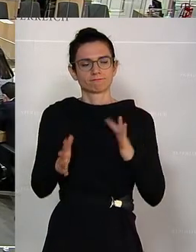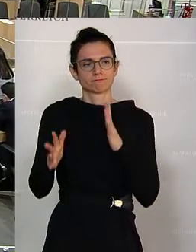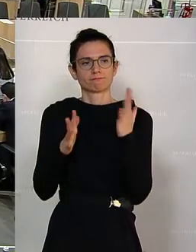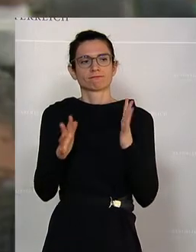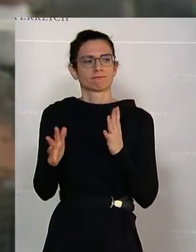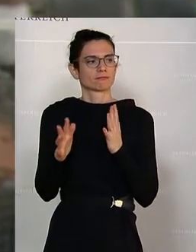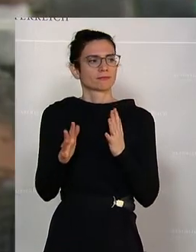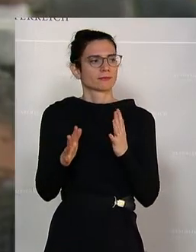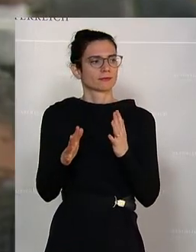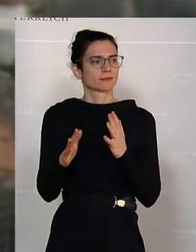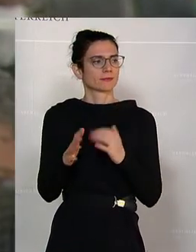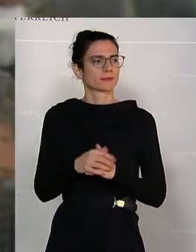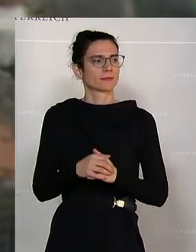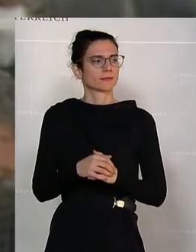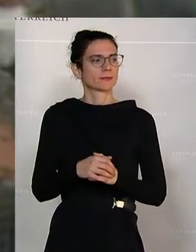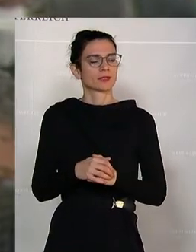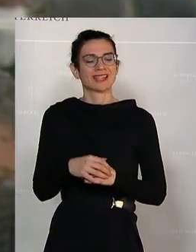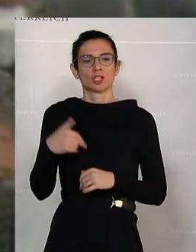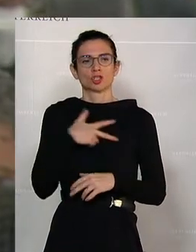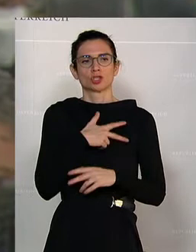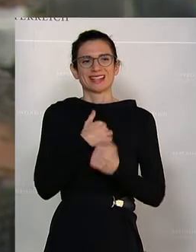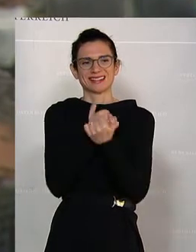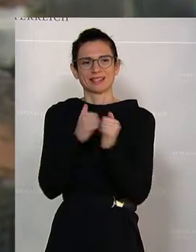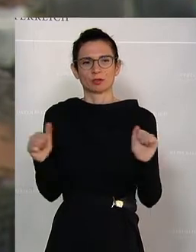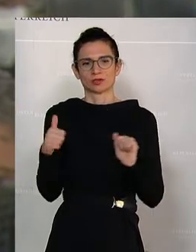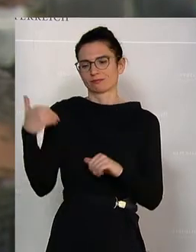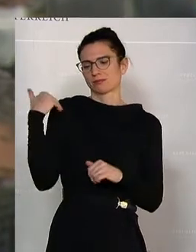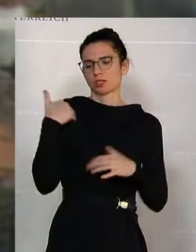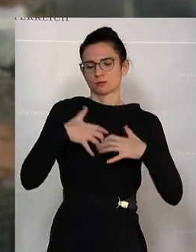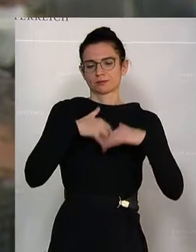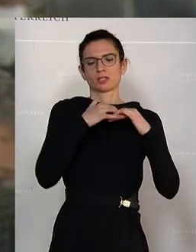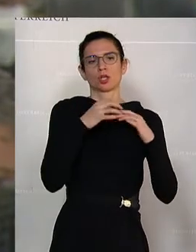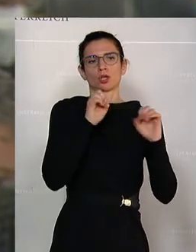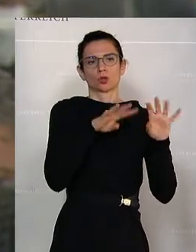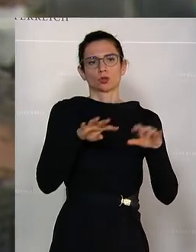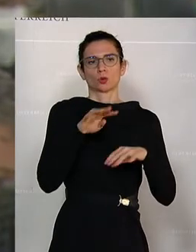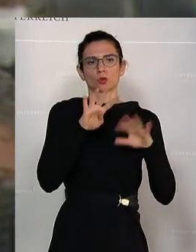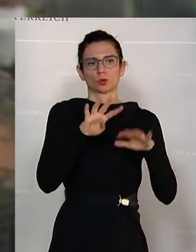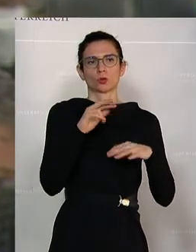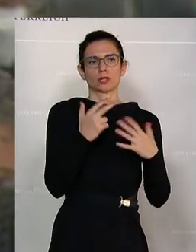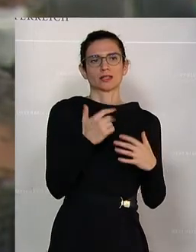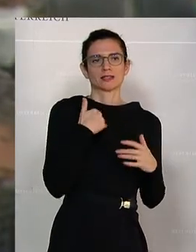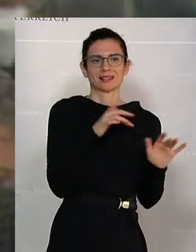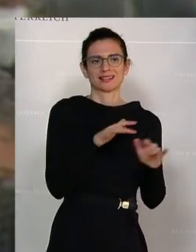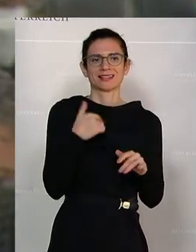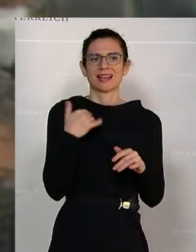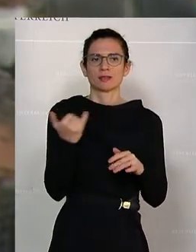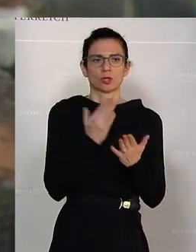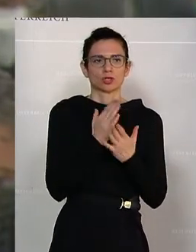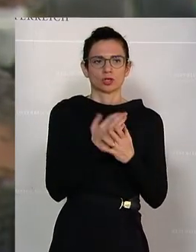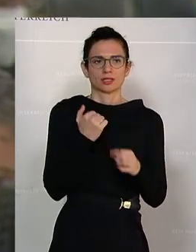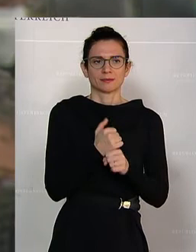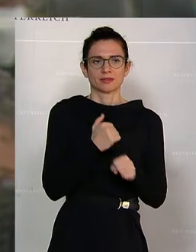Wie es wir als Sozialdemokraten seit unserer Gründung 1889 in Heidfeld stets auch gemacht haben.